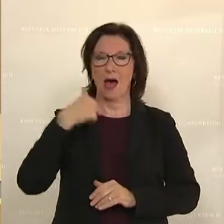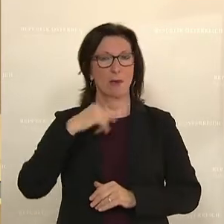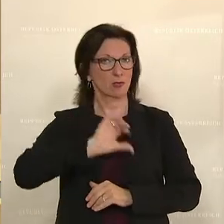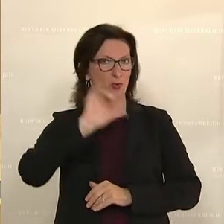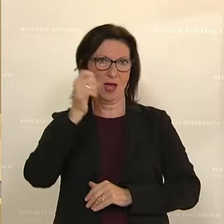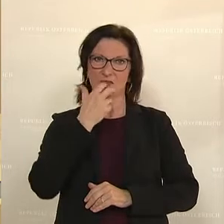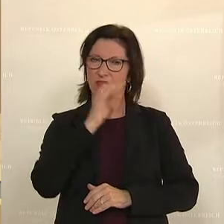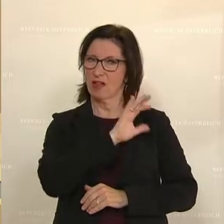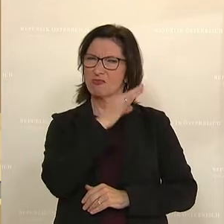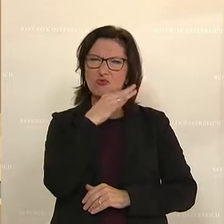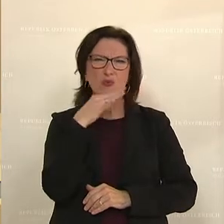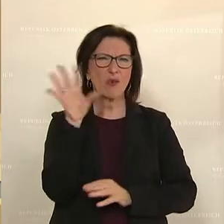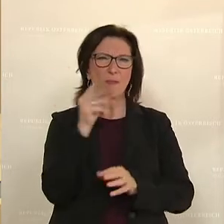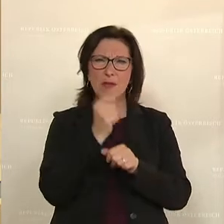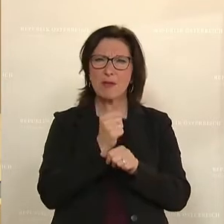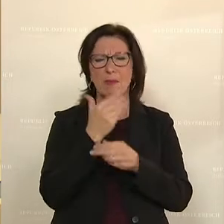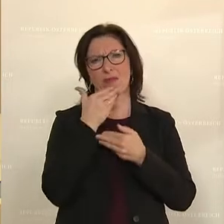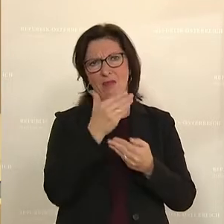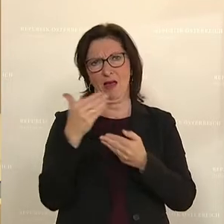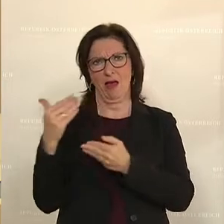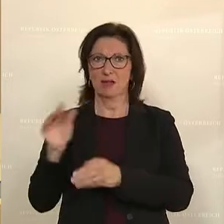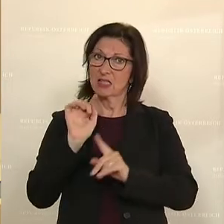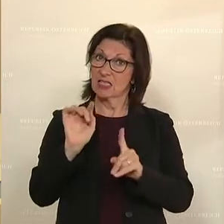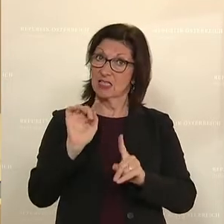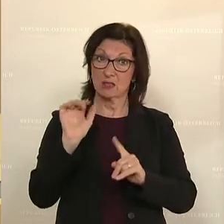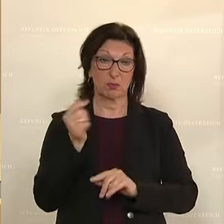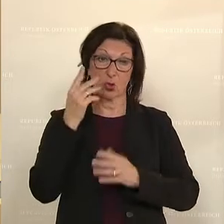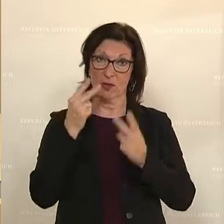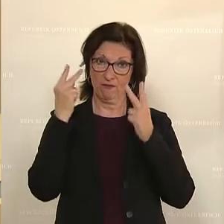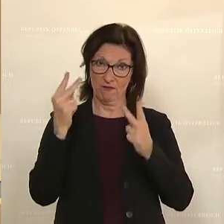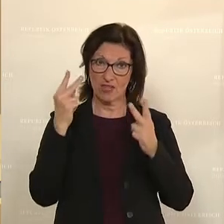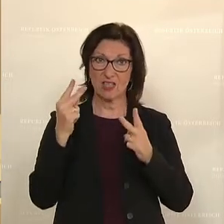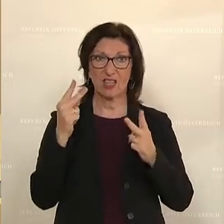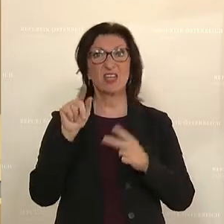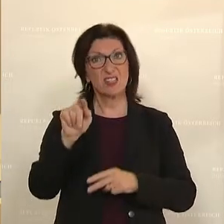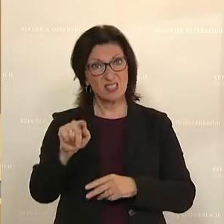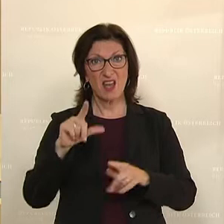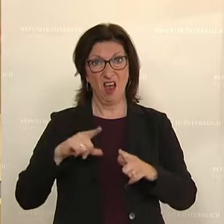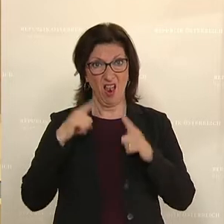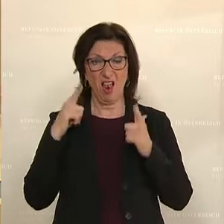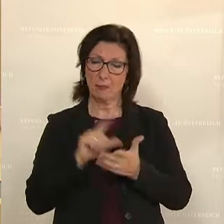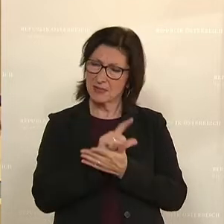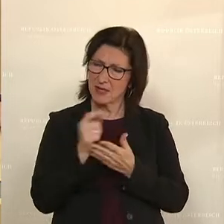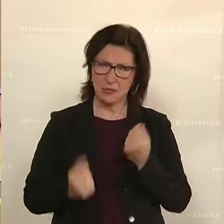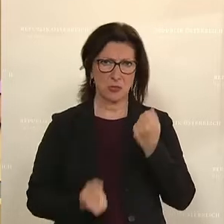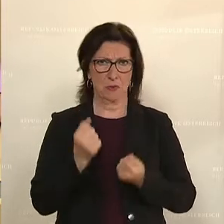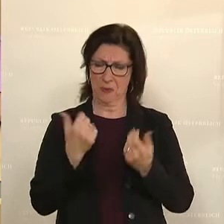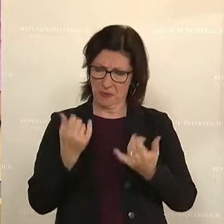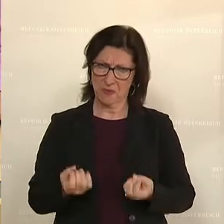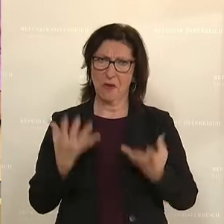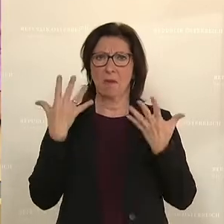Mitarbeiterinnen und Mitarbeiter, denn die sind auch ganz besonders wichtig. Die haben eine schwierige Zeit hinter sich, in den Spitälern, im